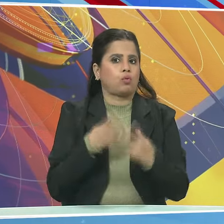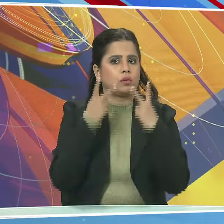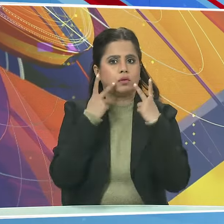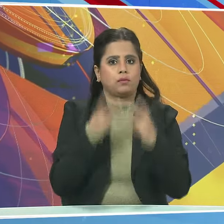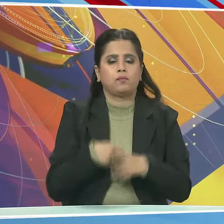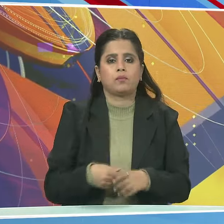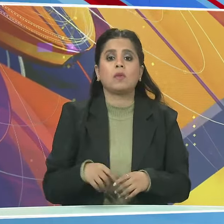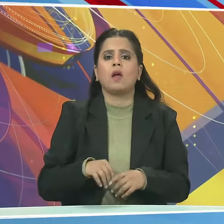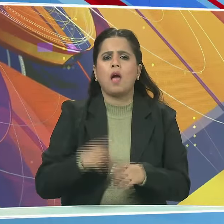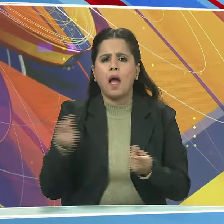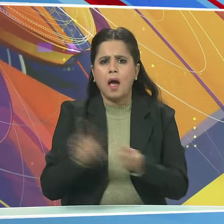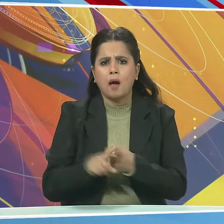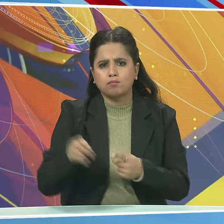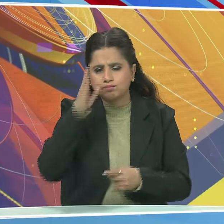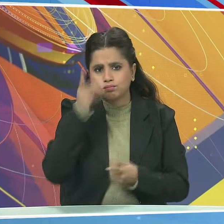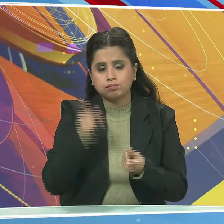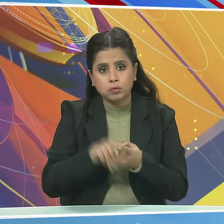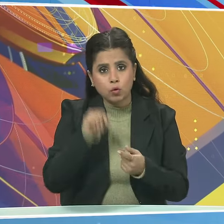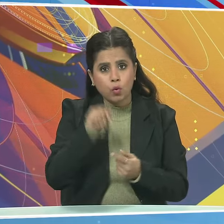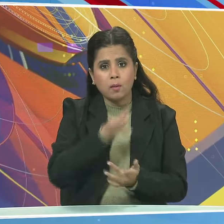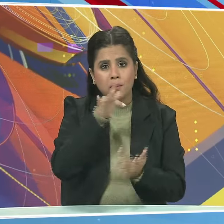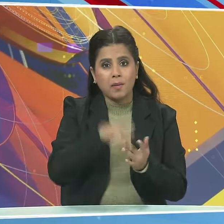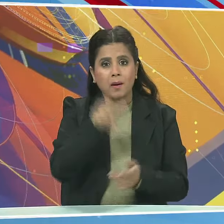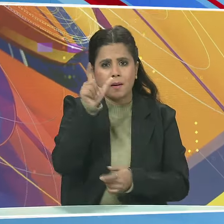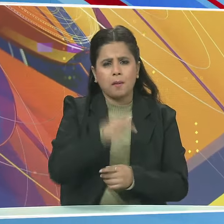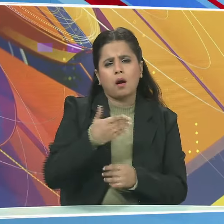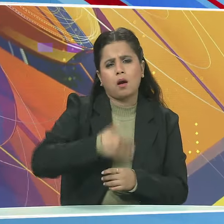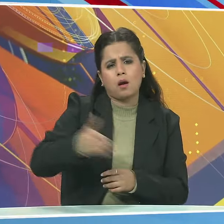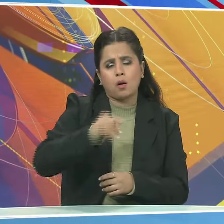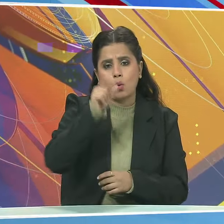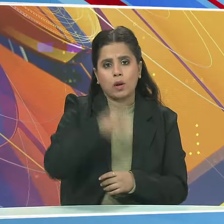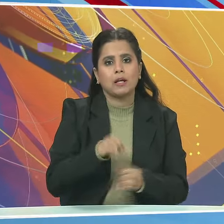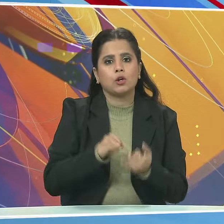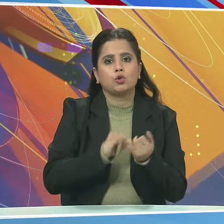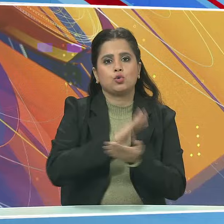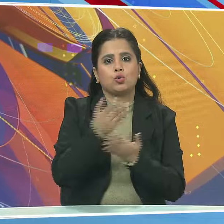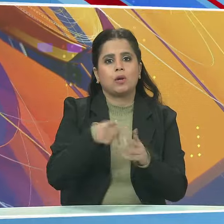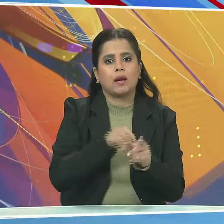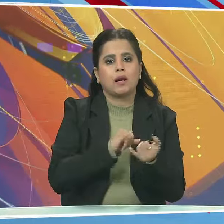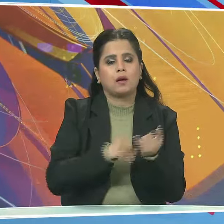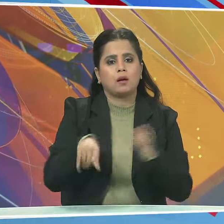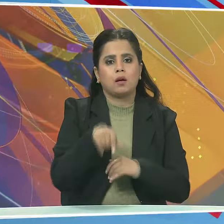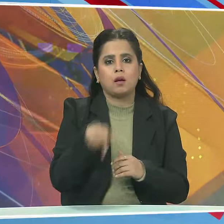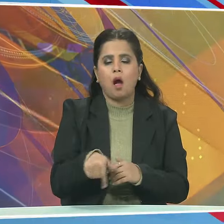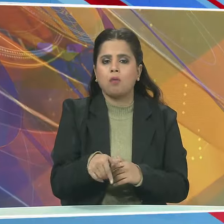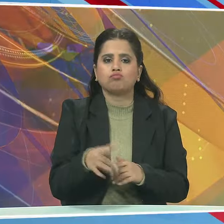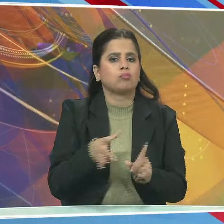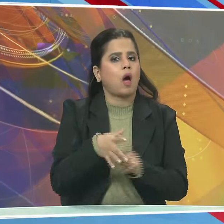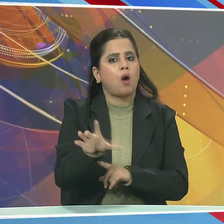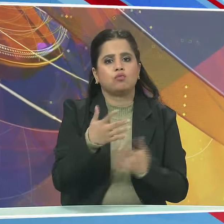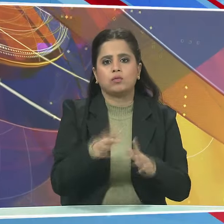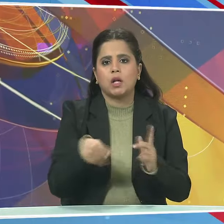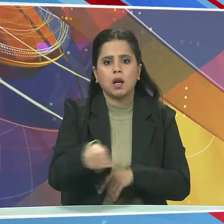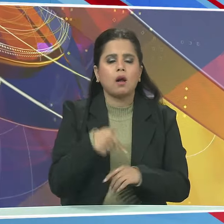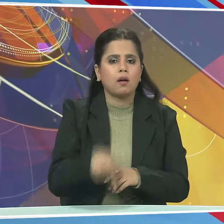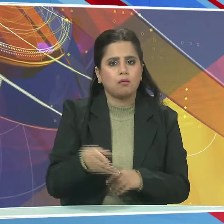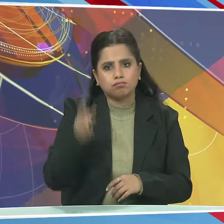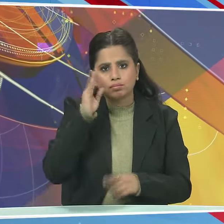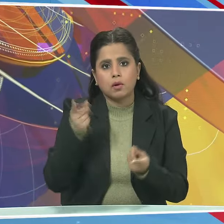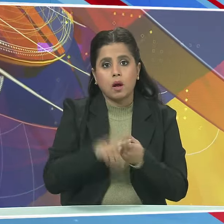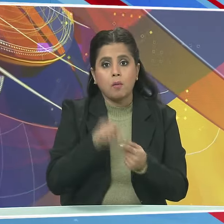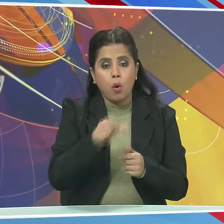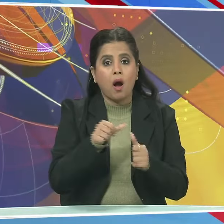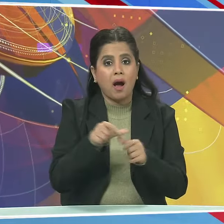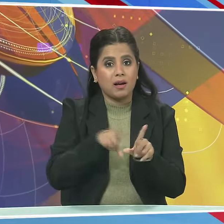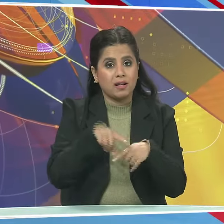चोट के कारण मध्य करम के बल्लेबाज श्रेस आयर को सिरीज से बाहर होना पड़ा है आयर की